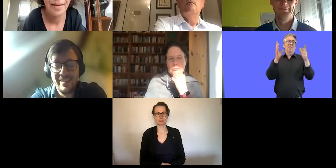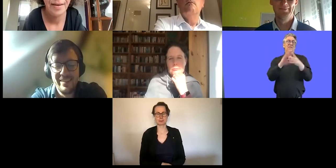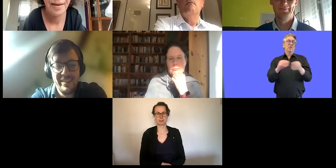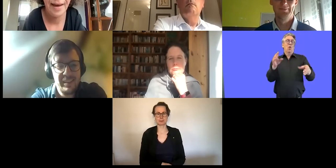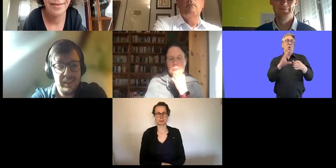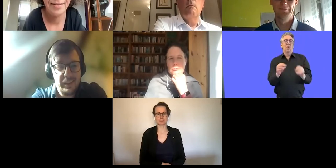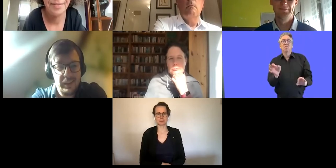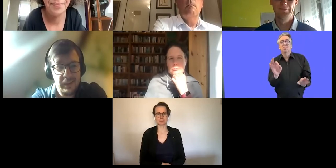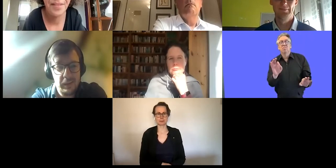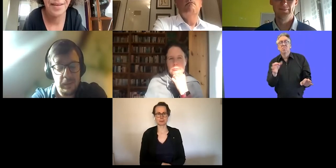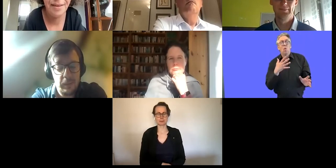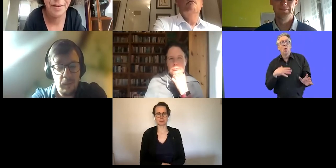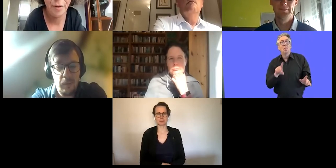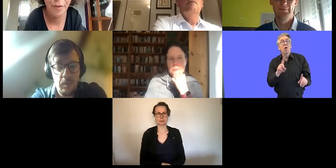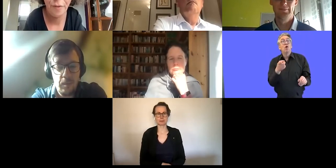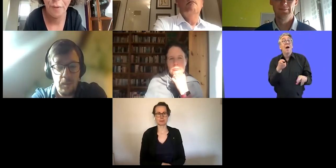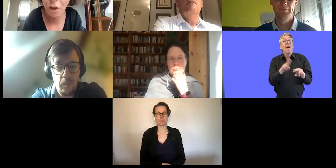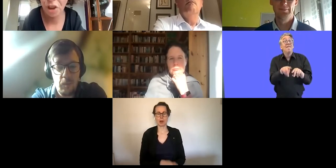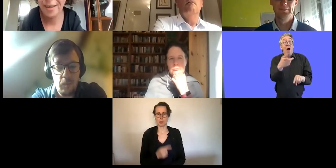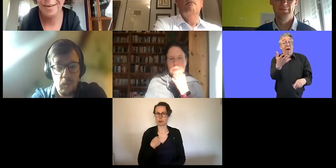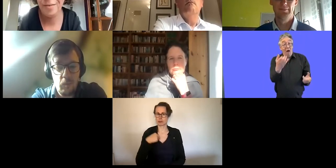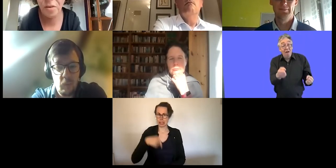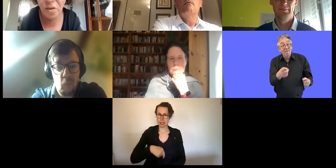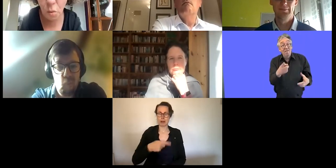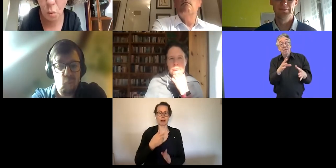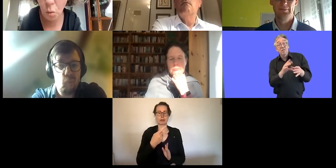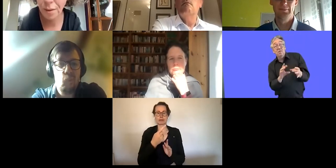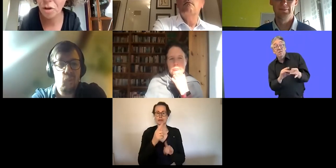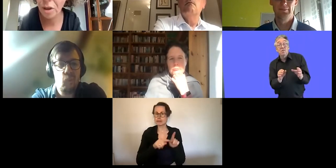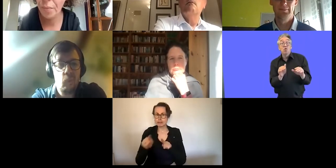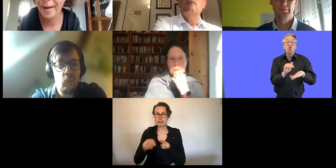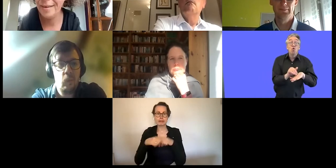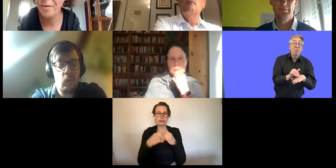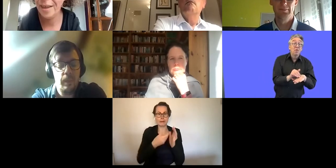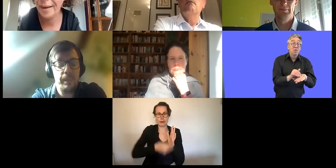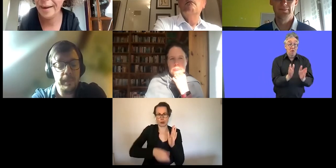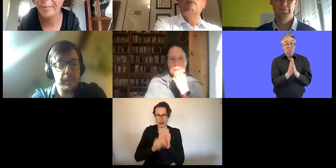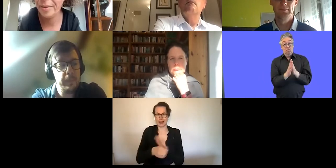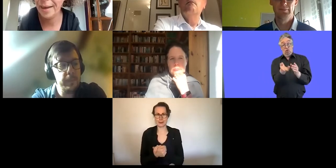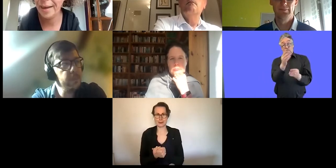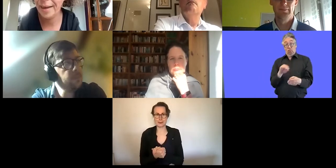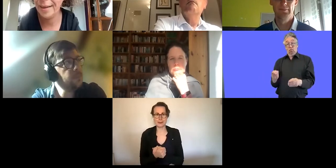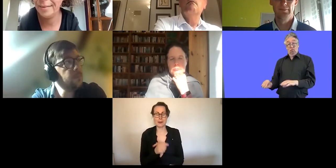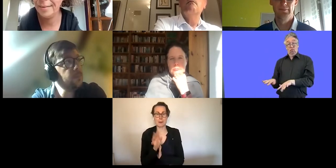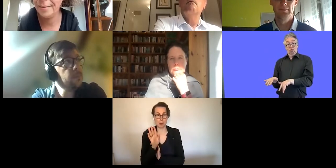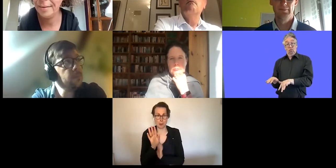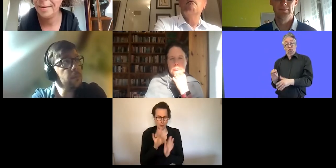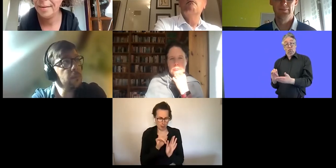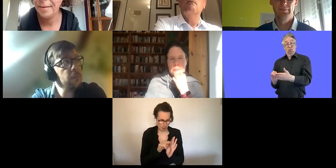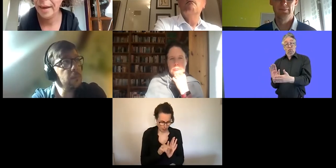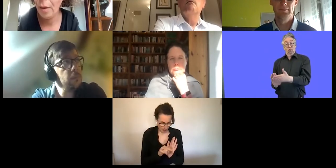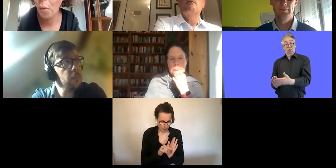hier vorstellen. So, ich schaue mal. Wir haben eine